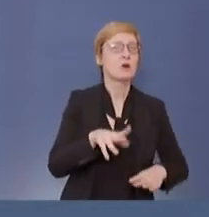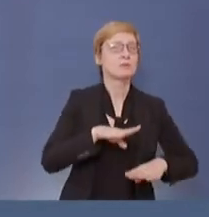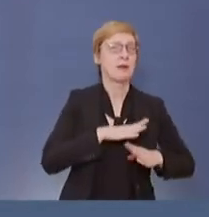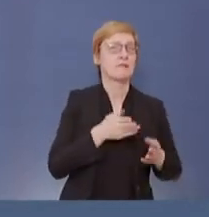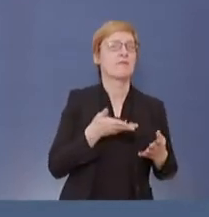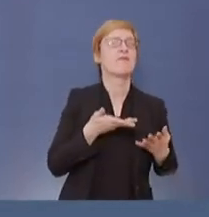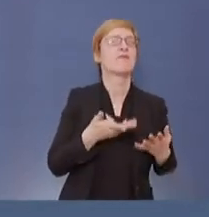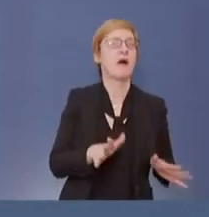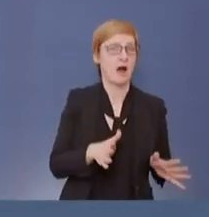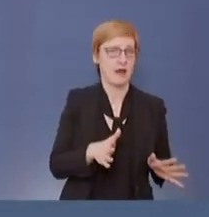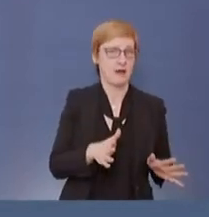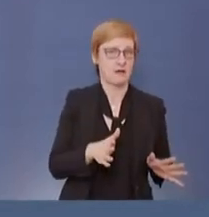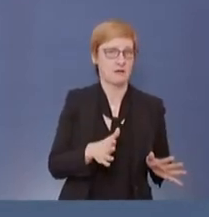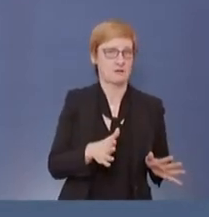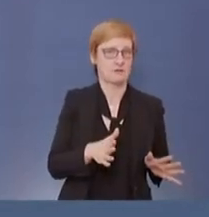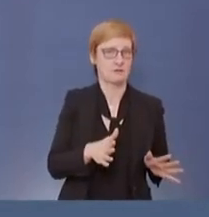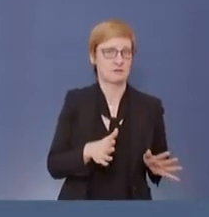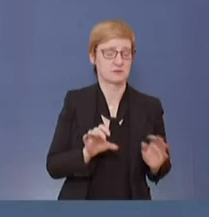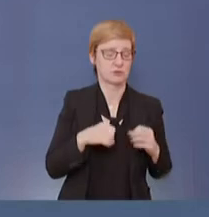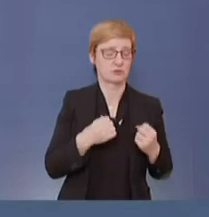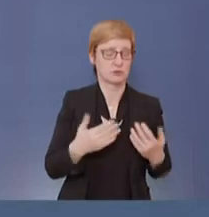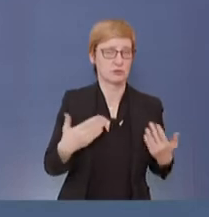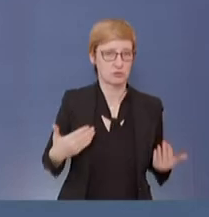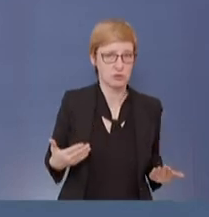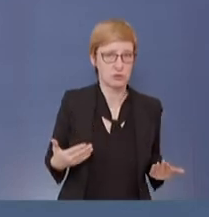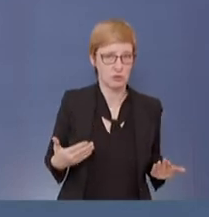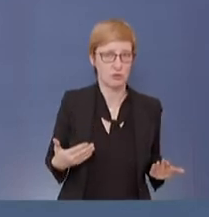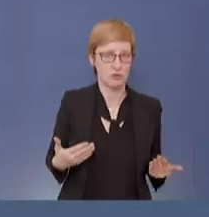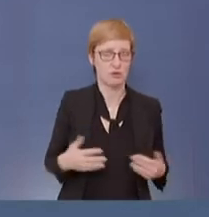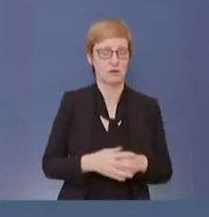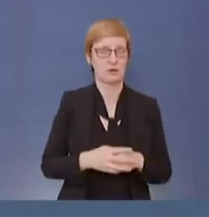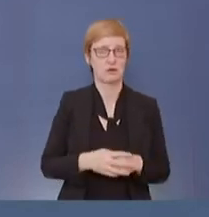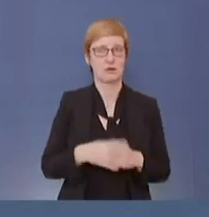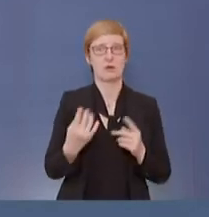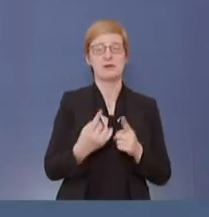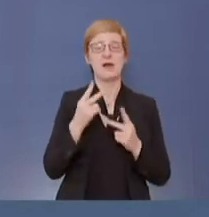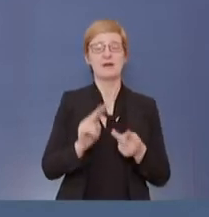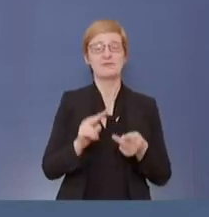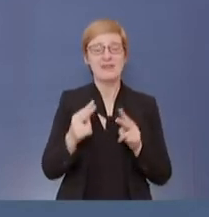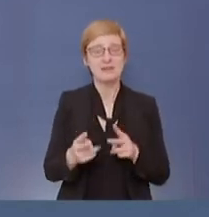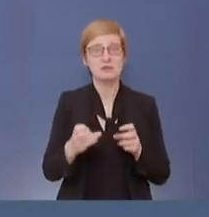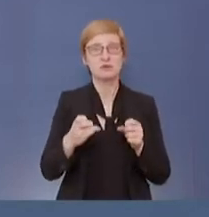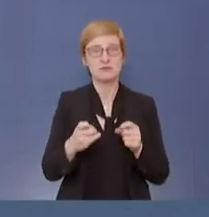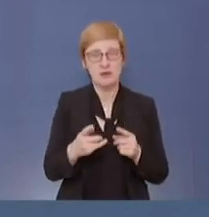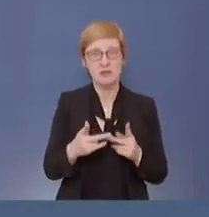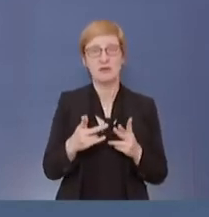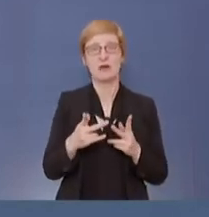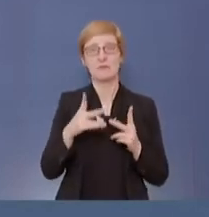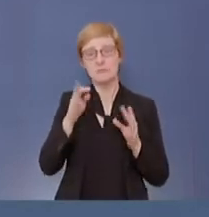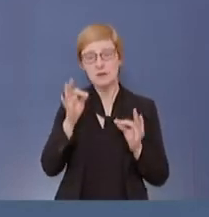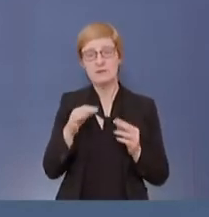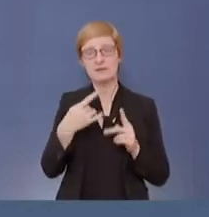Das zeigt die Situation und nicht eingepreist der Jahreswechsel, dass das dann eventuell noch weiter nach oben geht.